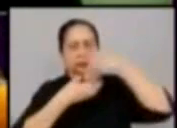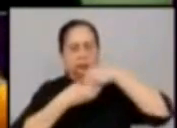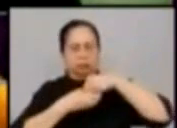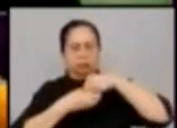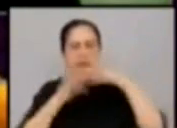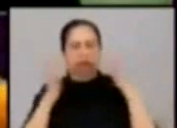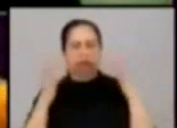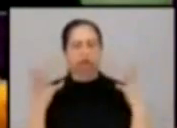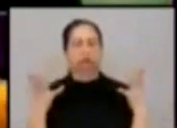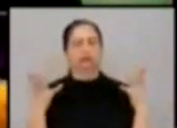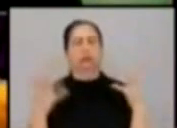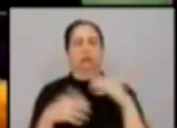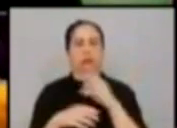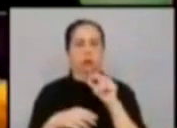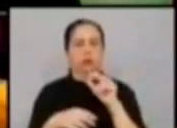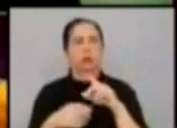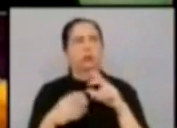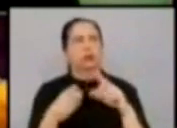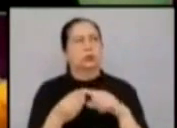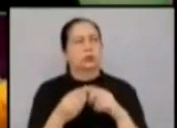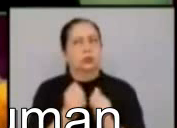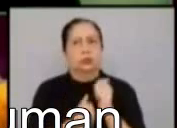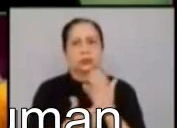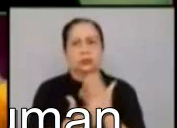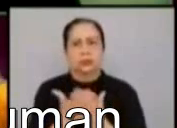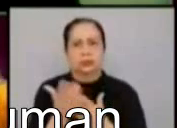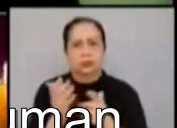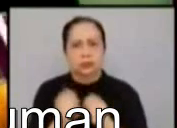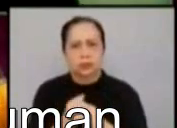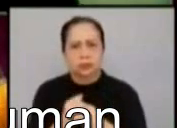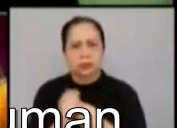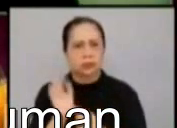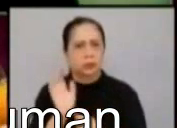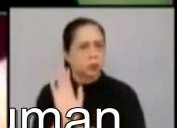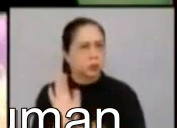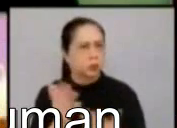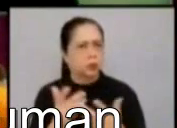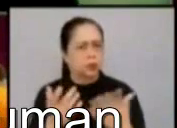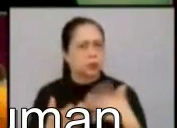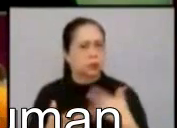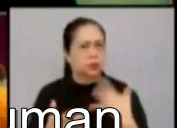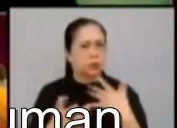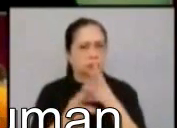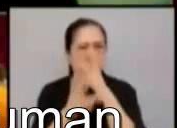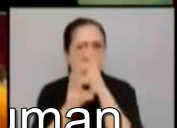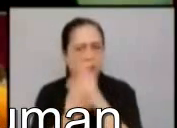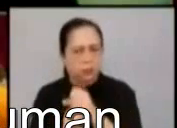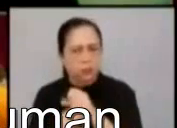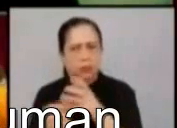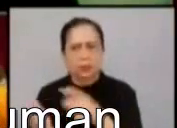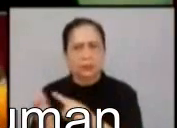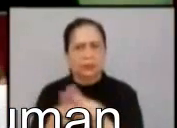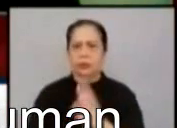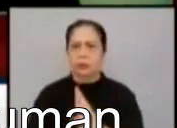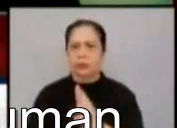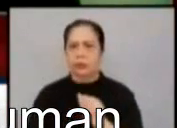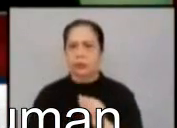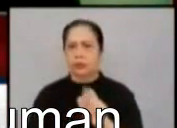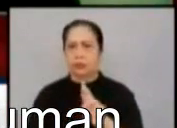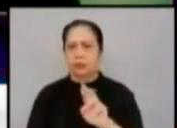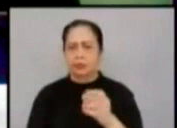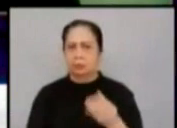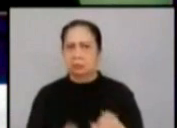possession cases. Madalas po ito mga infestation, oppression,